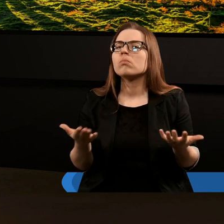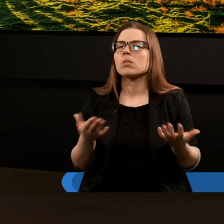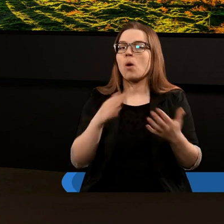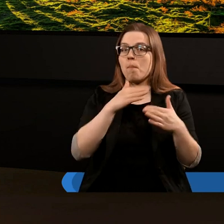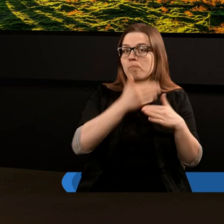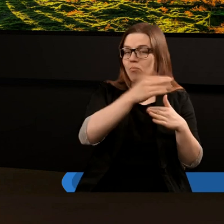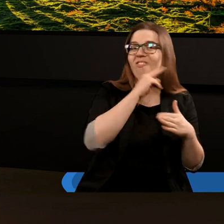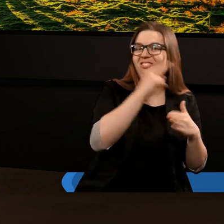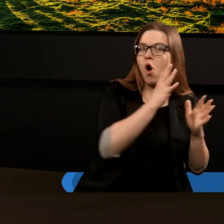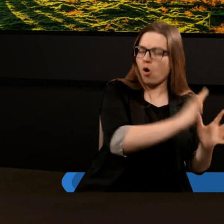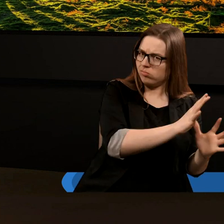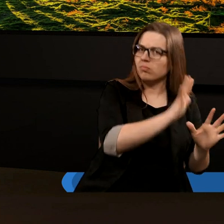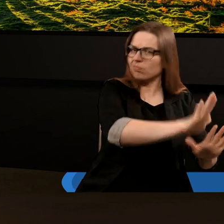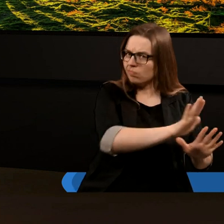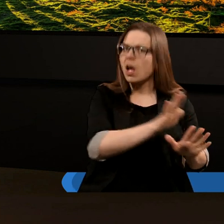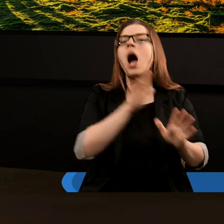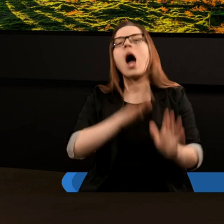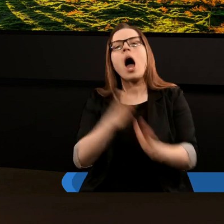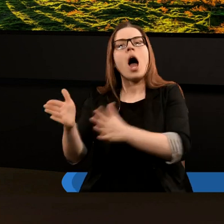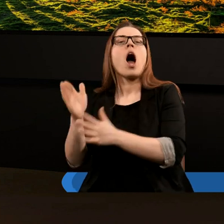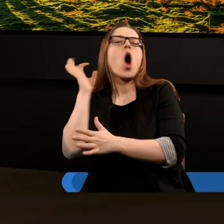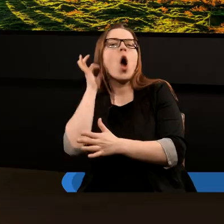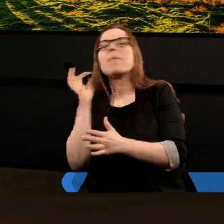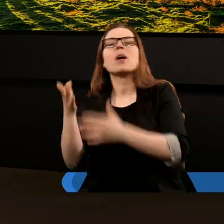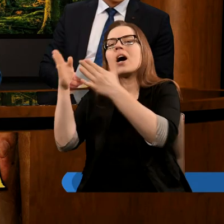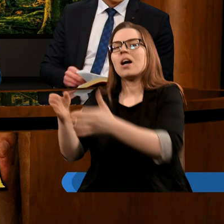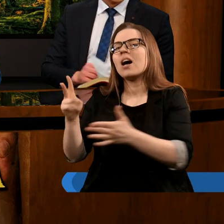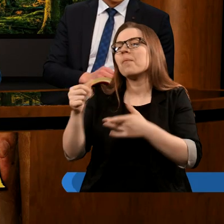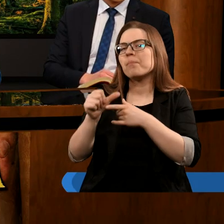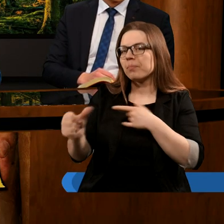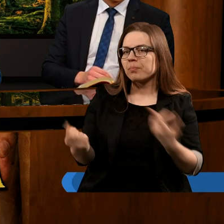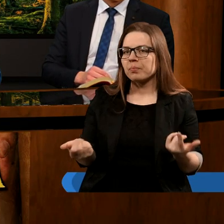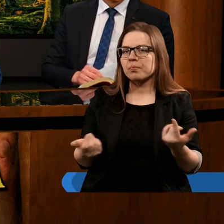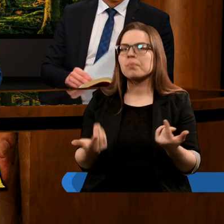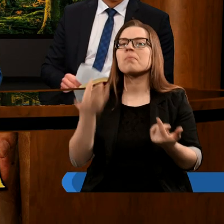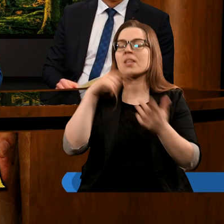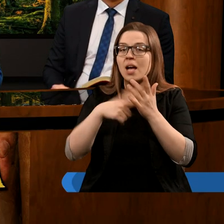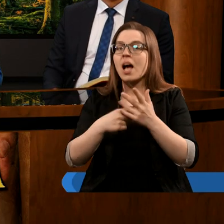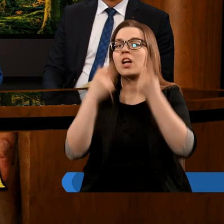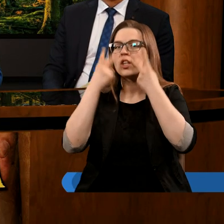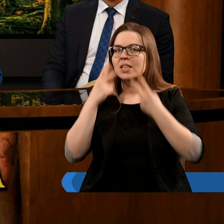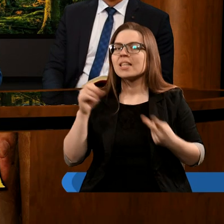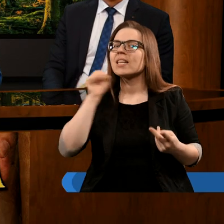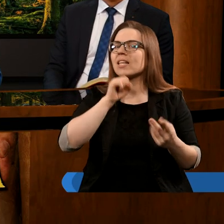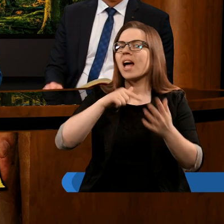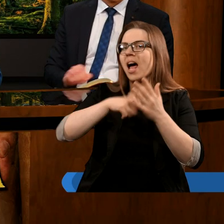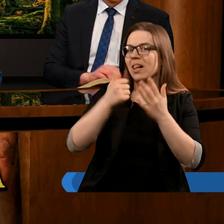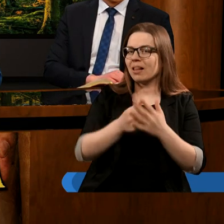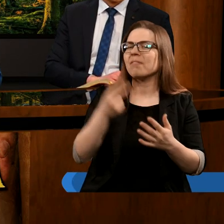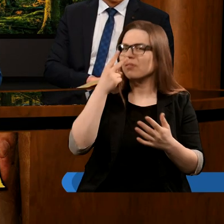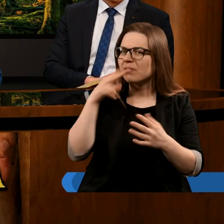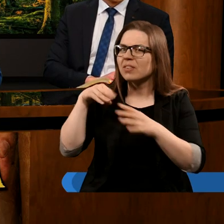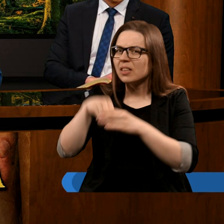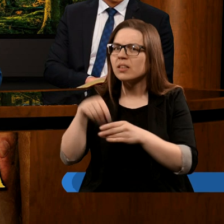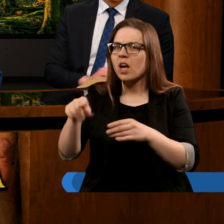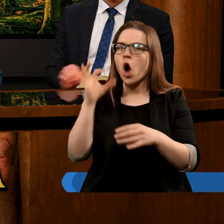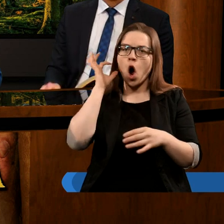wężem mamy tu do czynienia z kobietą. Kim ona jest? Wielokrotnie, kiedy czytamy Stary Testament, widzimy, że